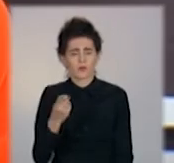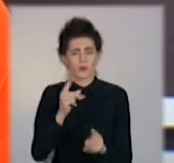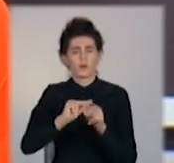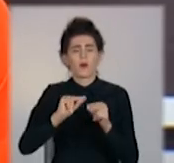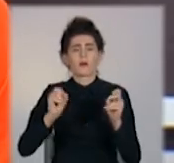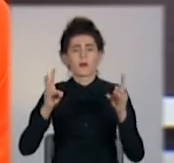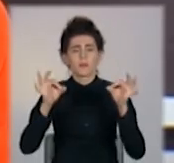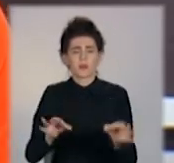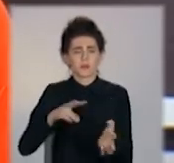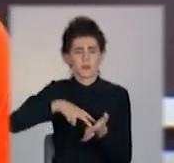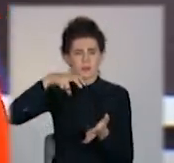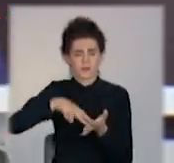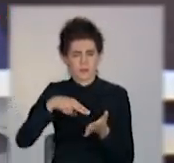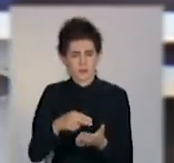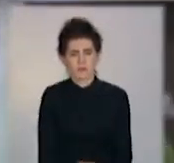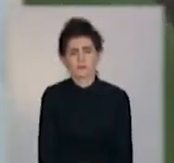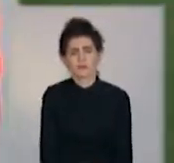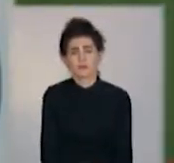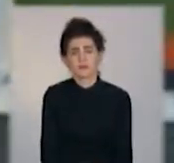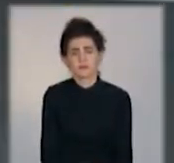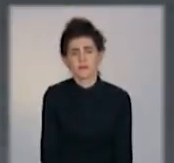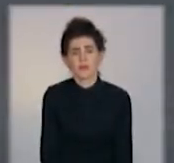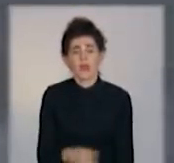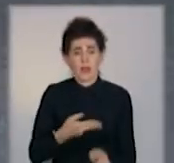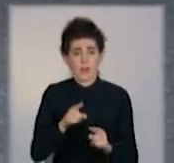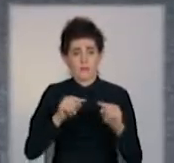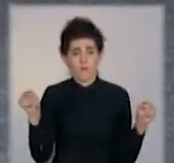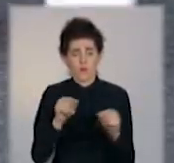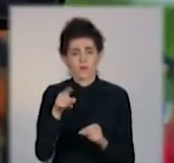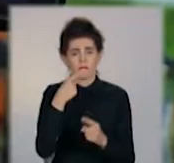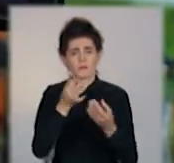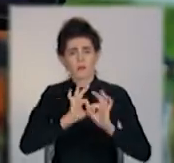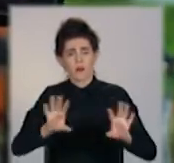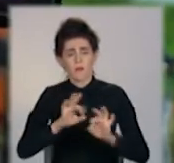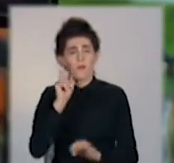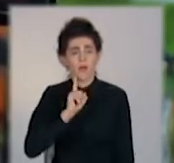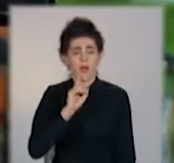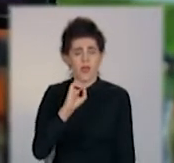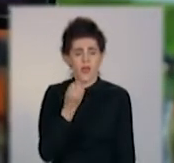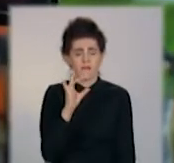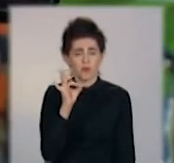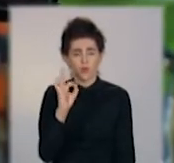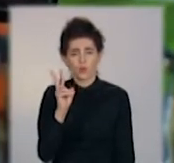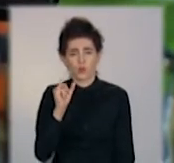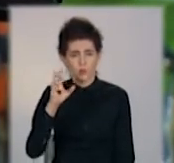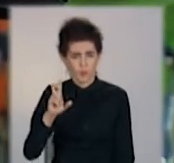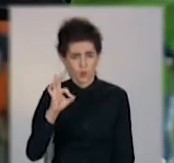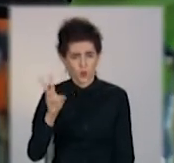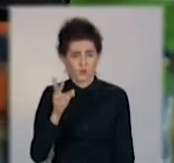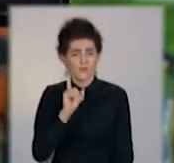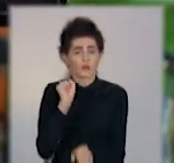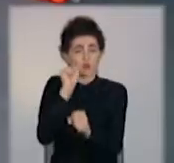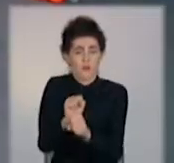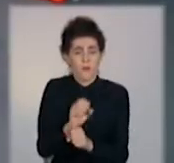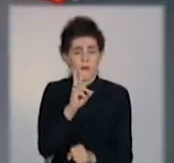вправа – стрибки у квадраті. Легендарний голкіпер розповідає, поки єврокубковий сезон на паузі через коронавірус, зйомки у